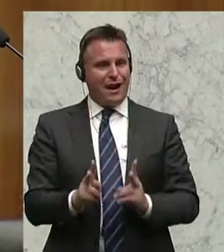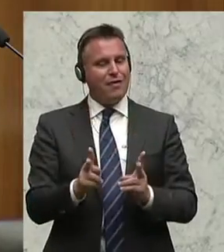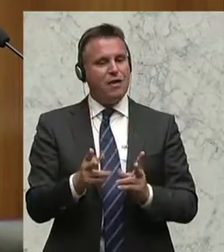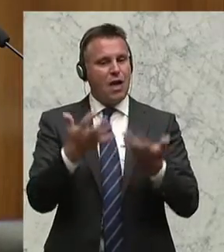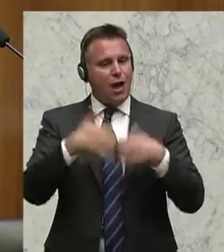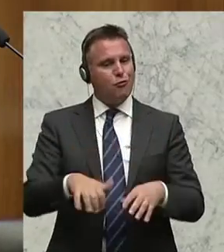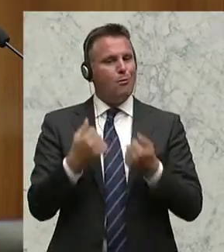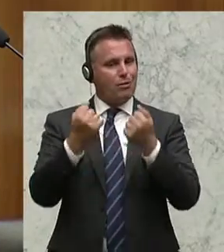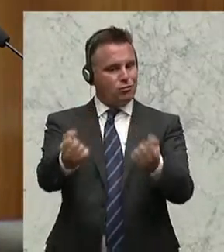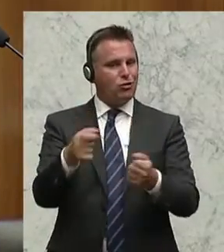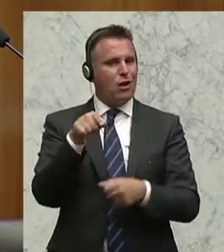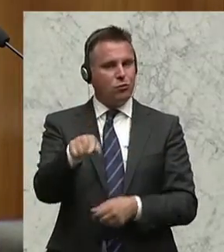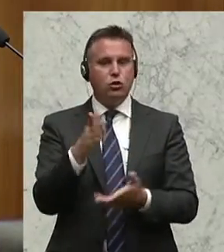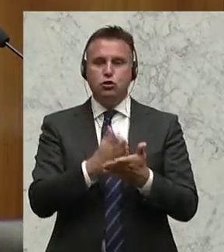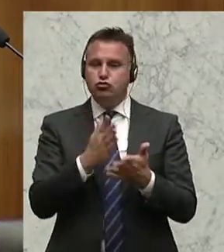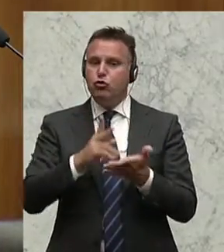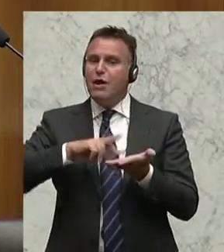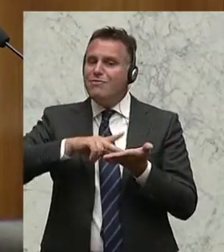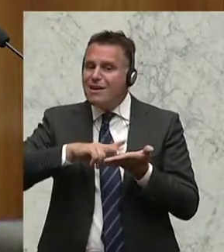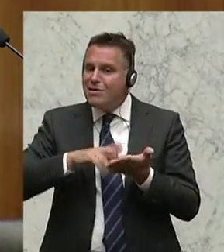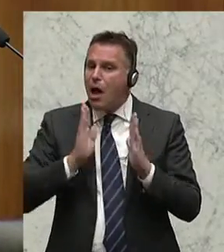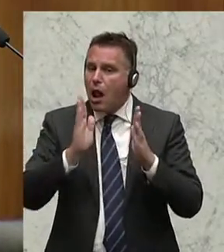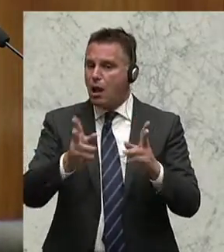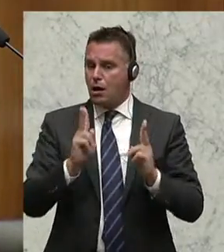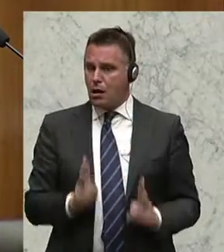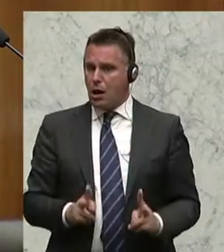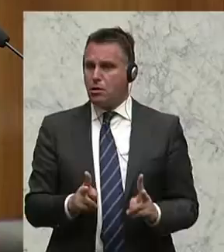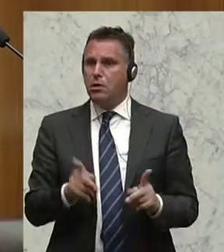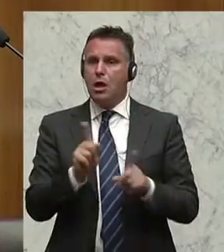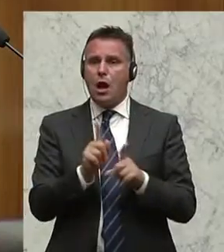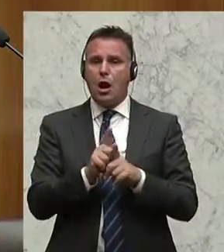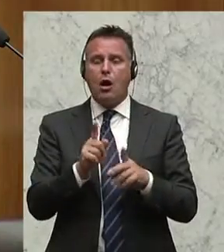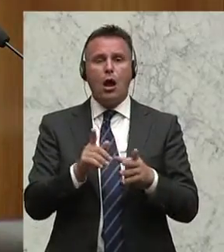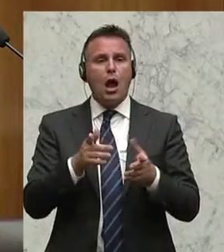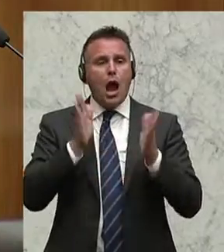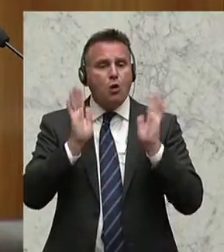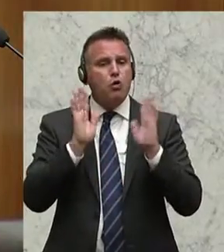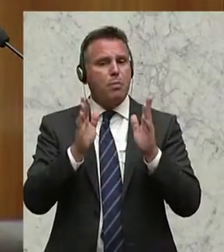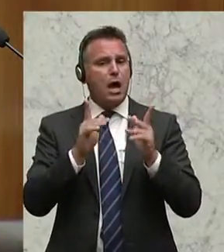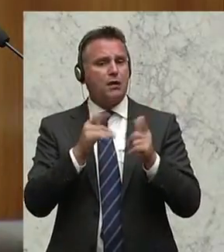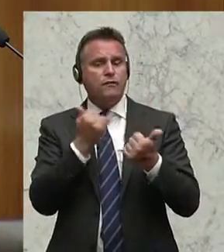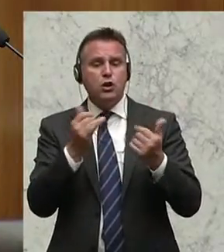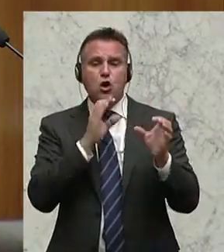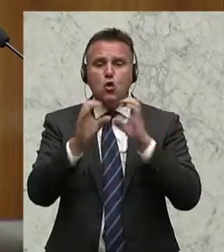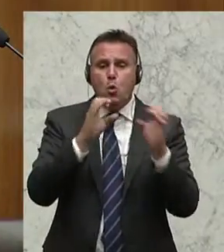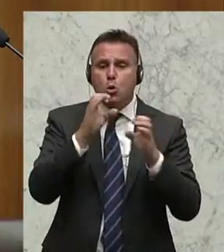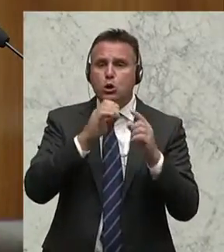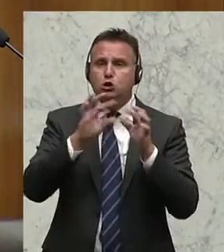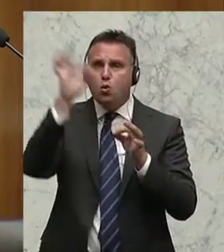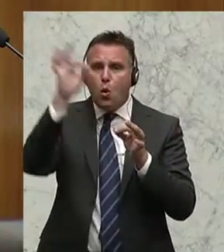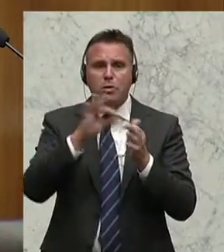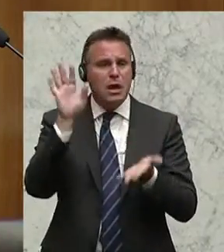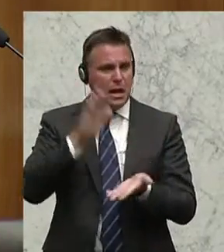sehr gut vorbereitet, sie sind teilweise digitalisiert. Man kann auch Kommunikation auf Autobahnen testen und so weiter und so fort.